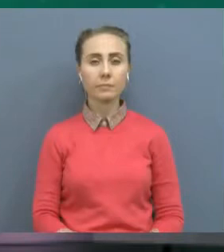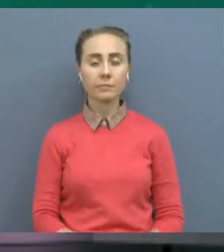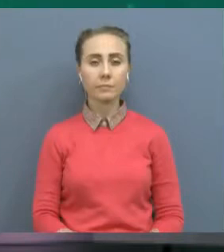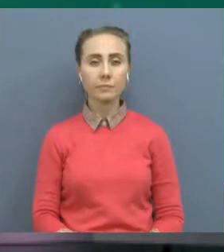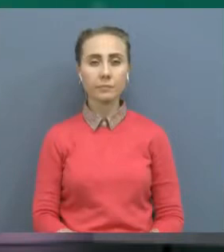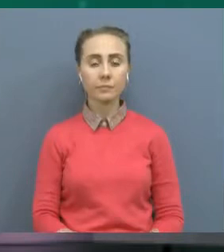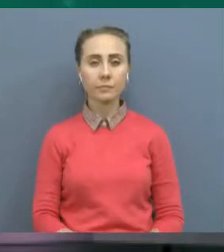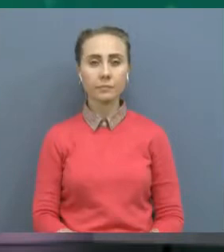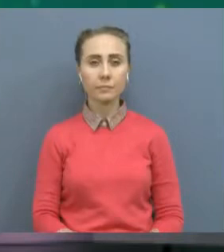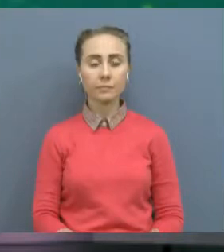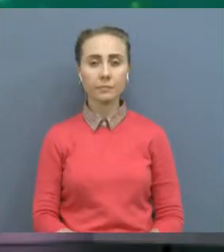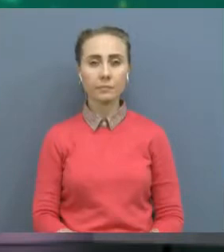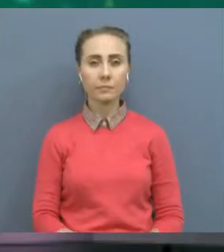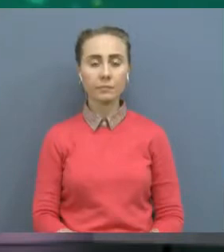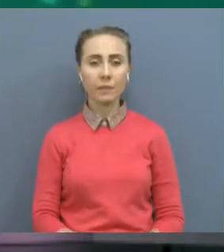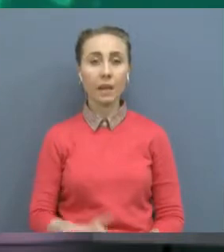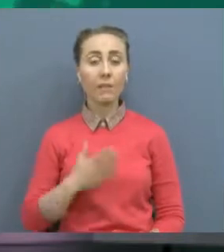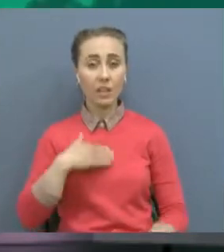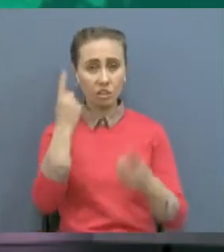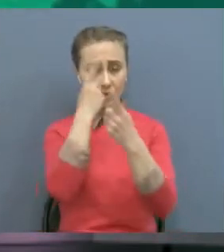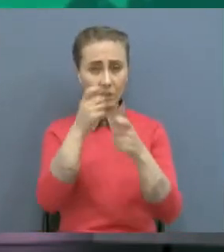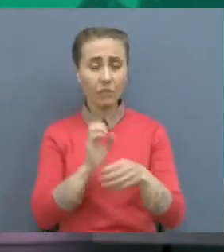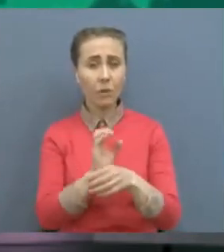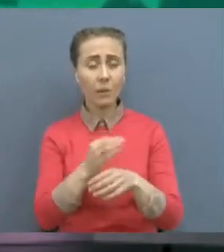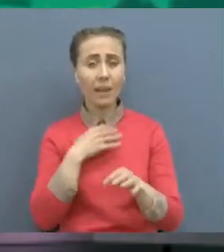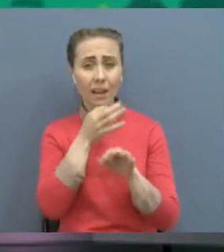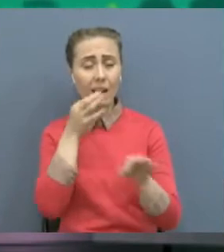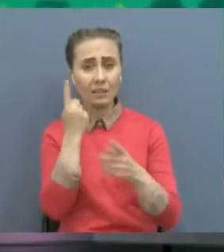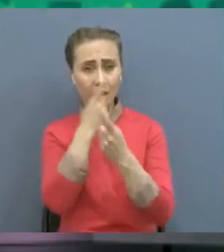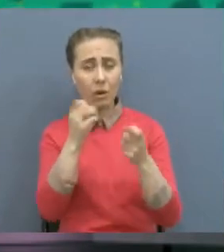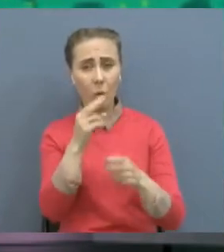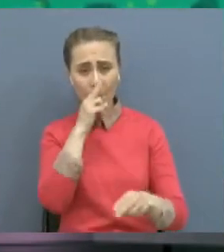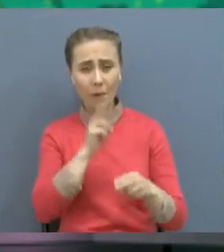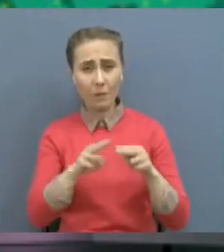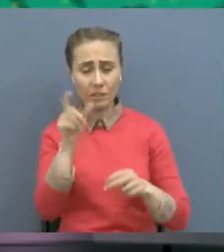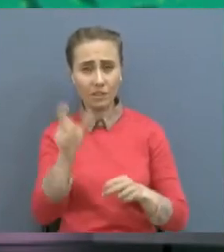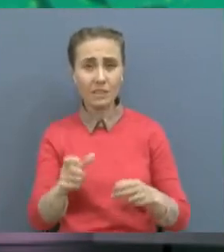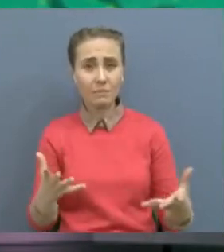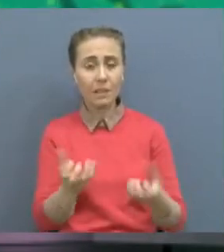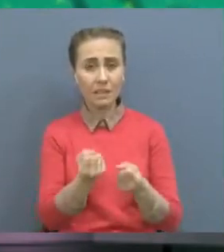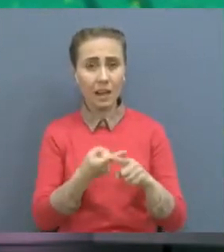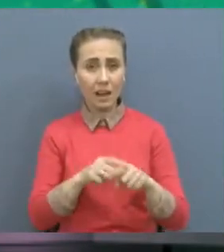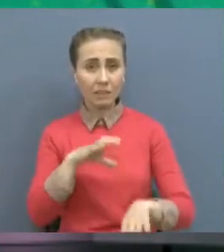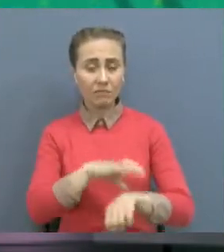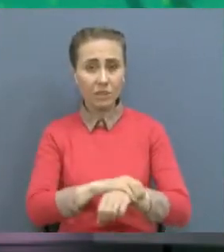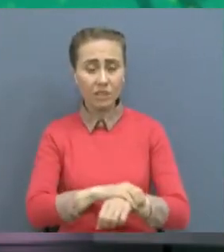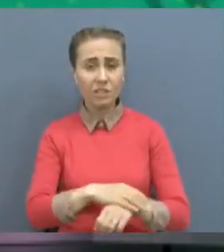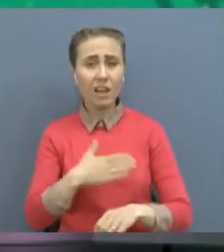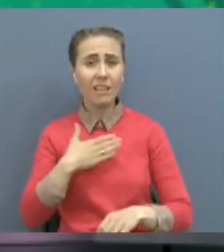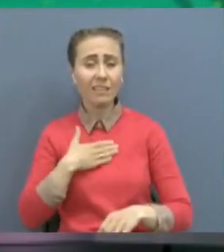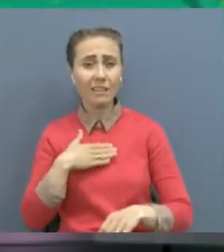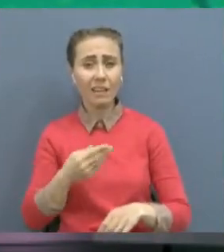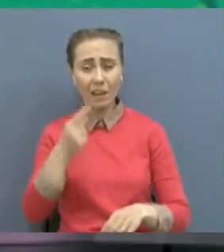Құрғалжын ауданының ғарықта олында 1969 жылы дүнеге келген Азамат Сәуірдің 25-сінде үйінен шығып,